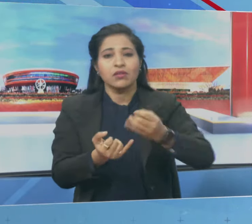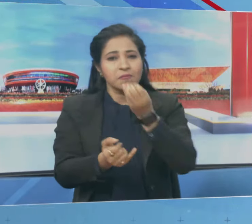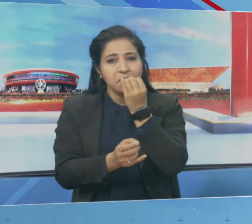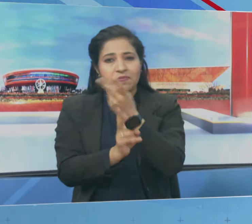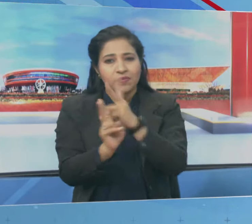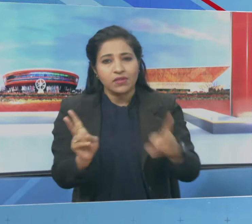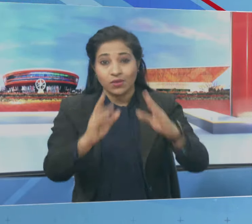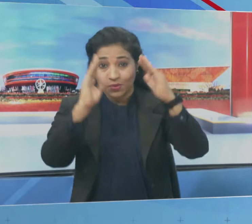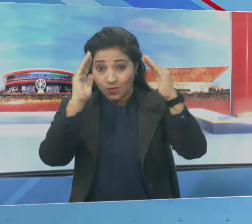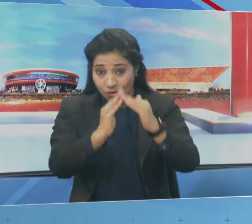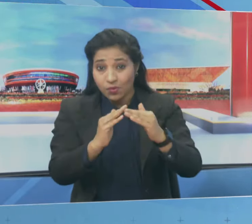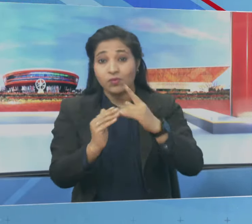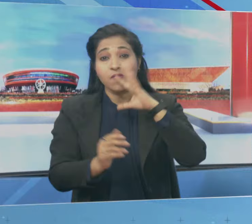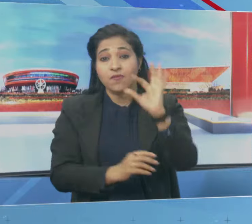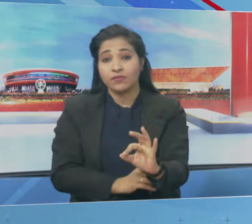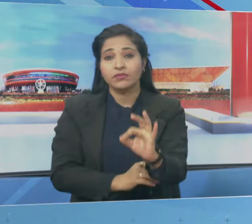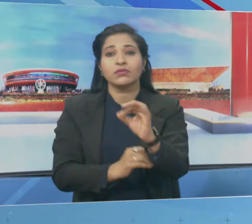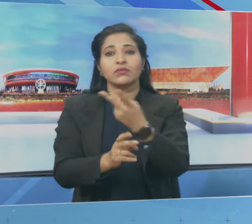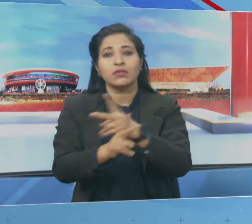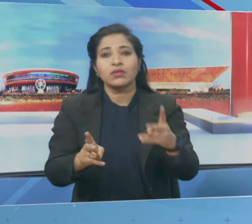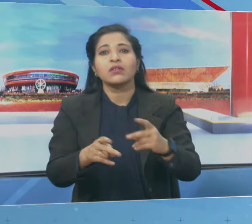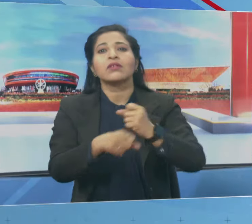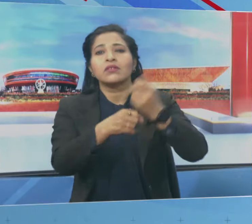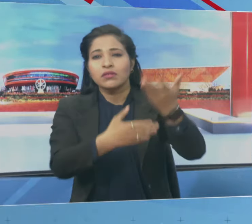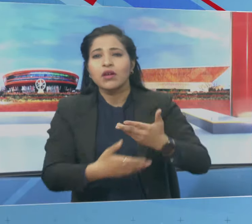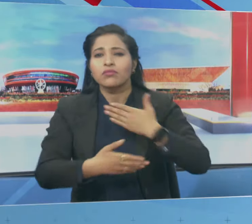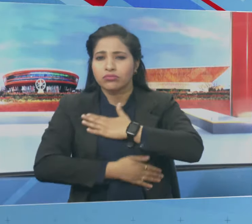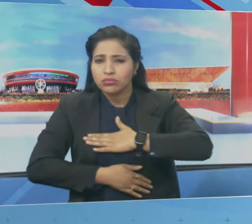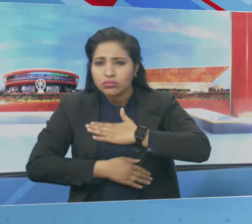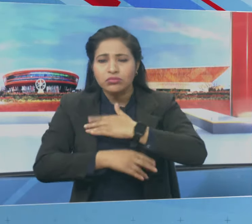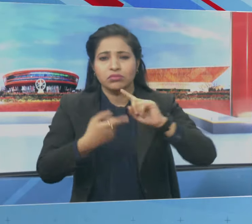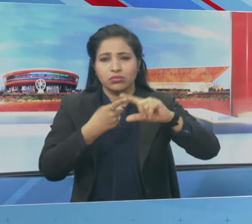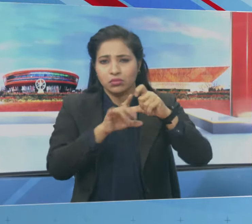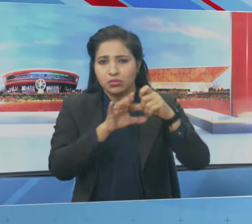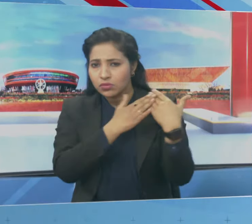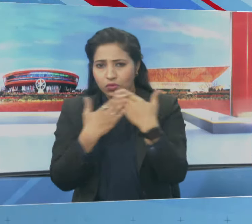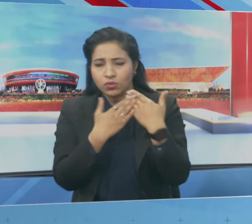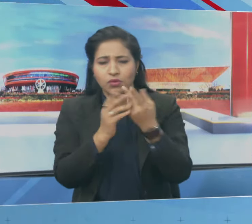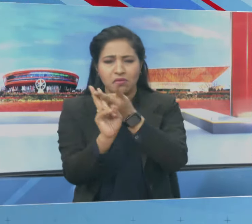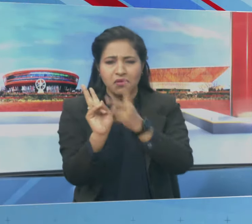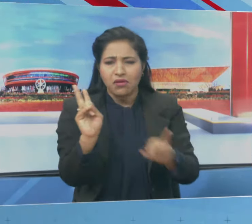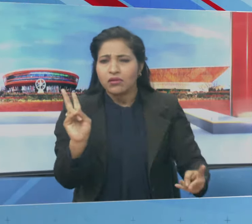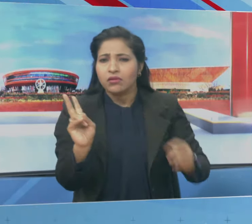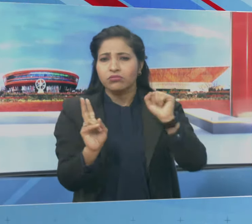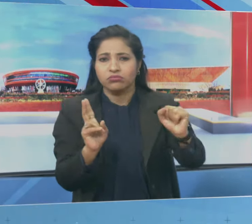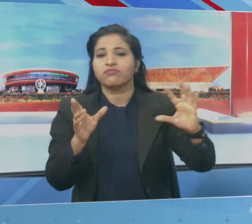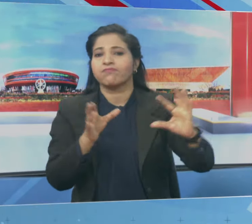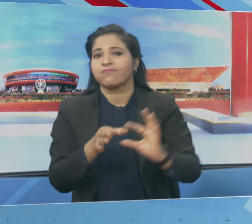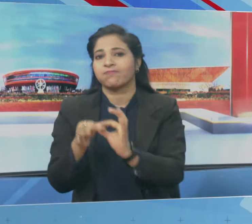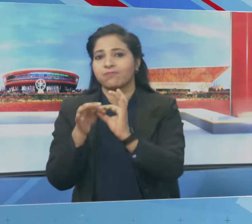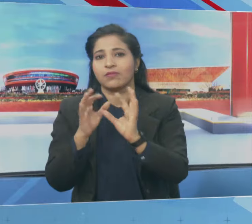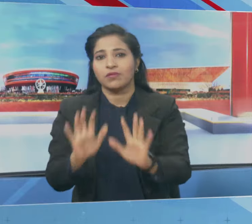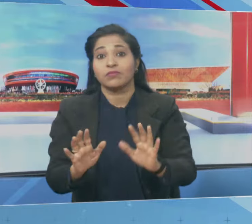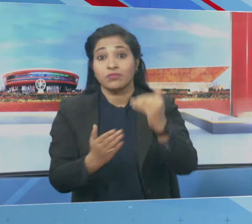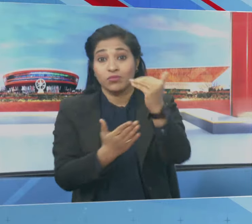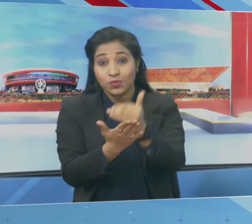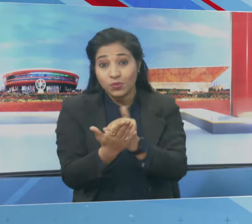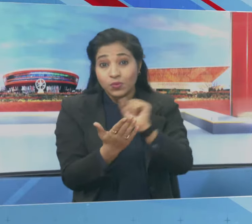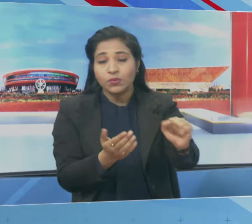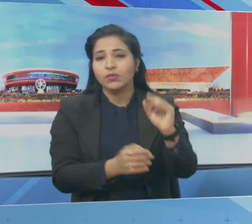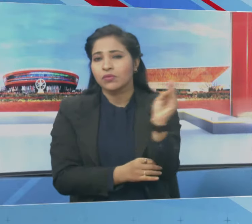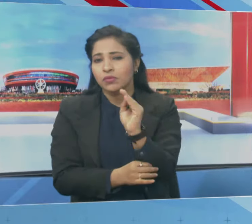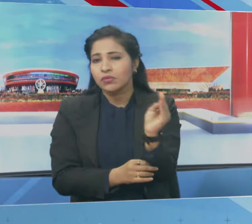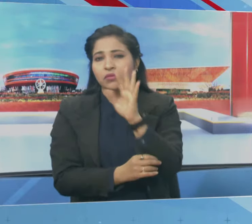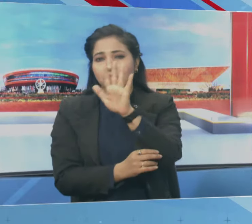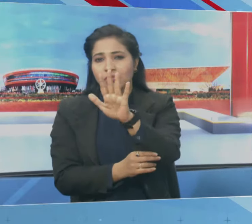आवास और रियल एस्टेट, आतित्य एवं मनुरंजन और शिक्षा जैसे क्षेत्रों से संबंधित है इस कारिक्रव में